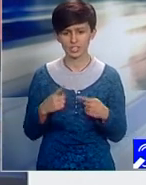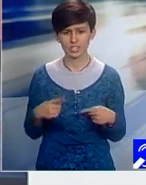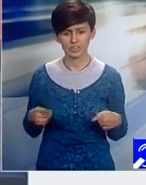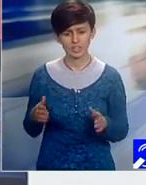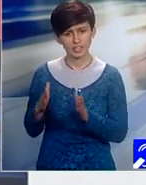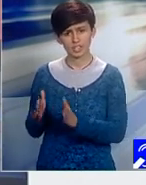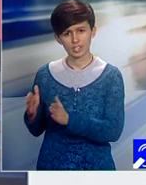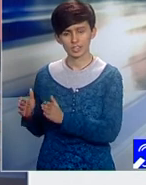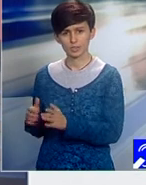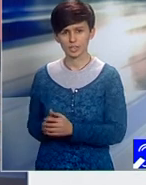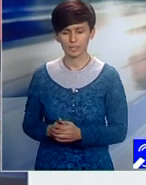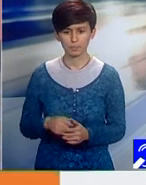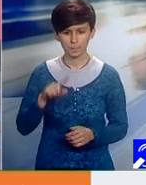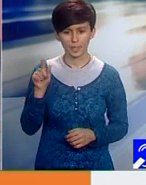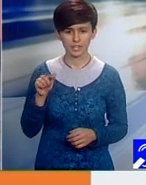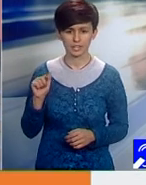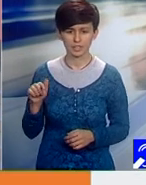Așa că întrebările